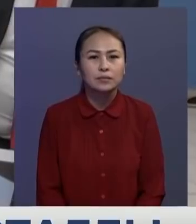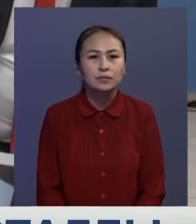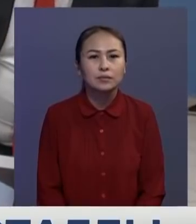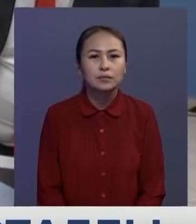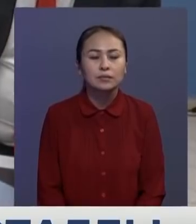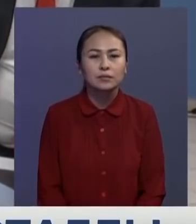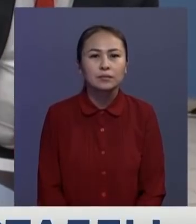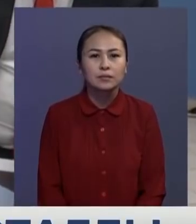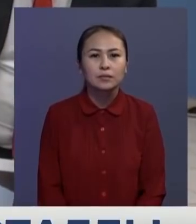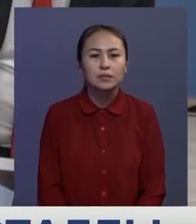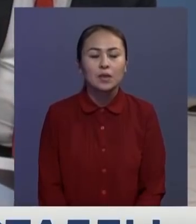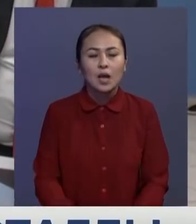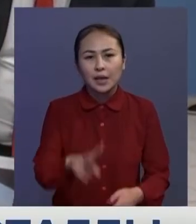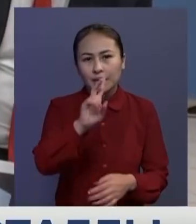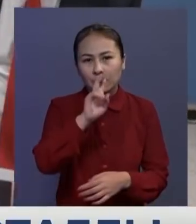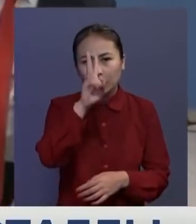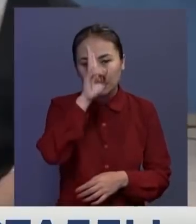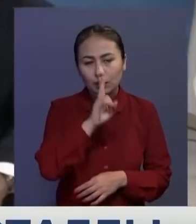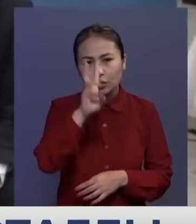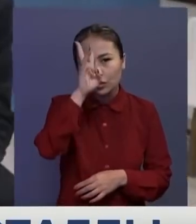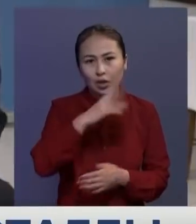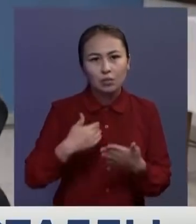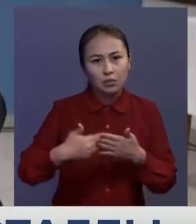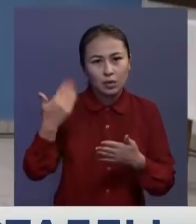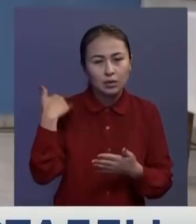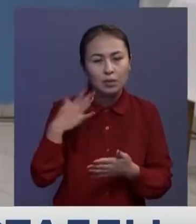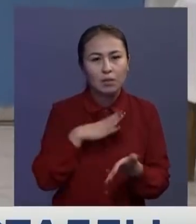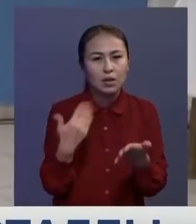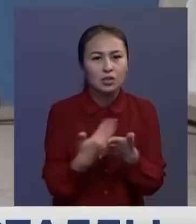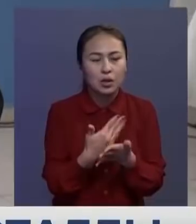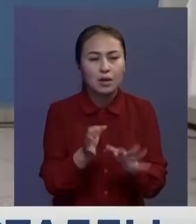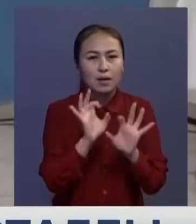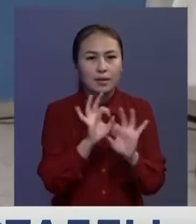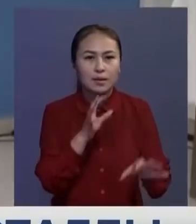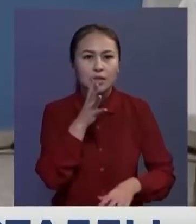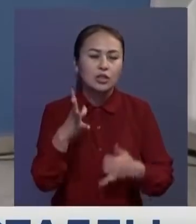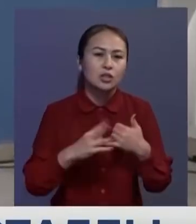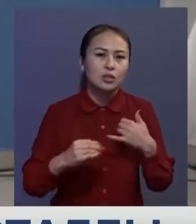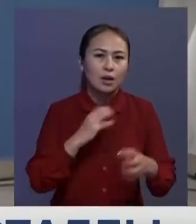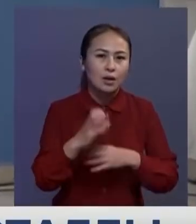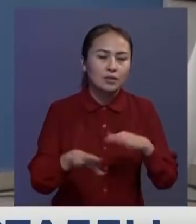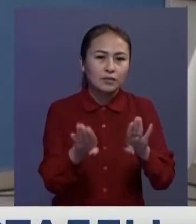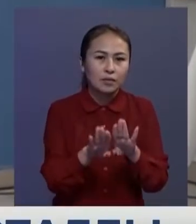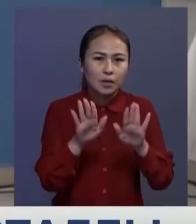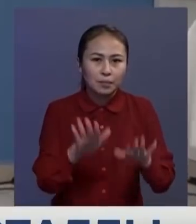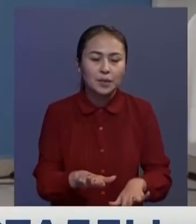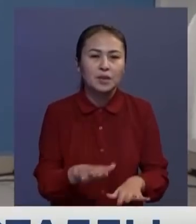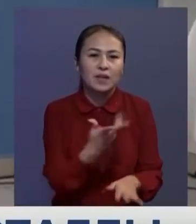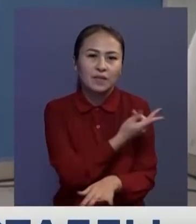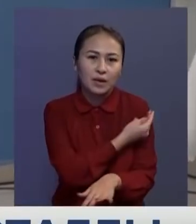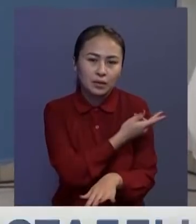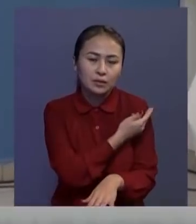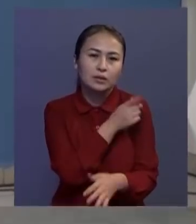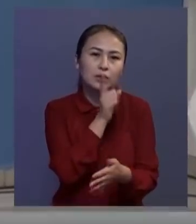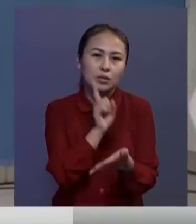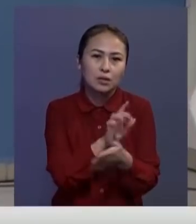Осыдан екі шай бұрын айталмаған жаңалығымен бөлістің келеді. Жер жаған жауылаған үндетке ғарсы вакцинаның